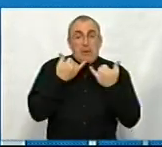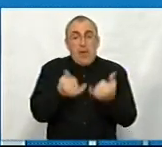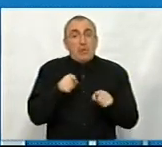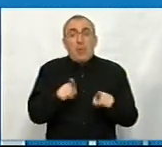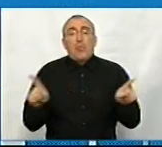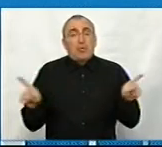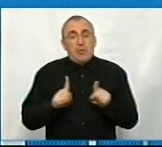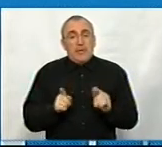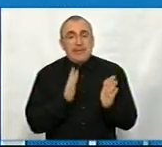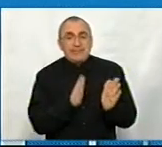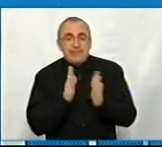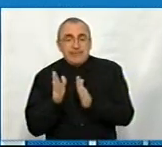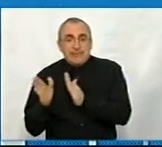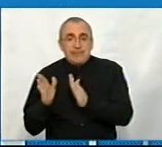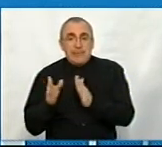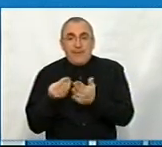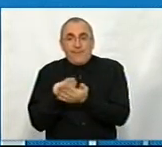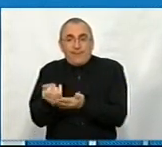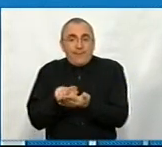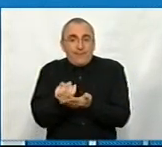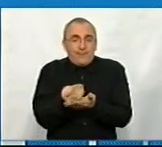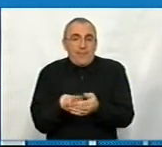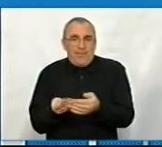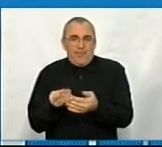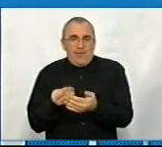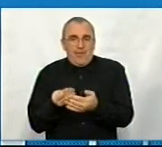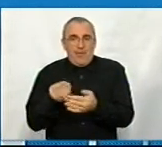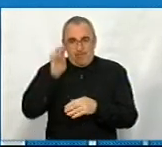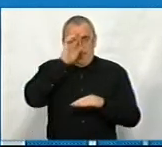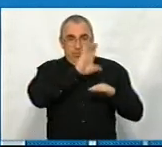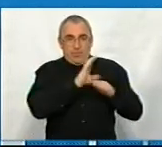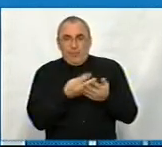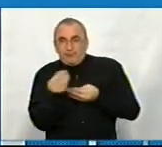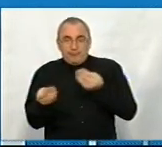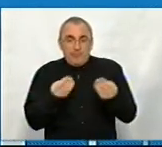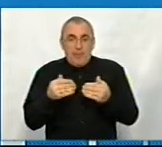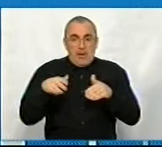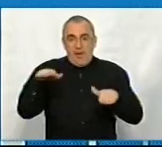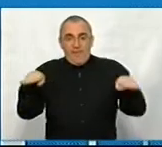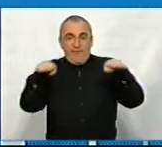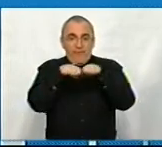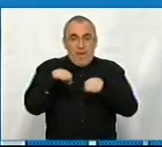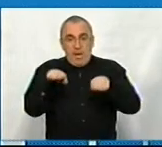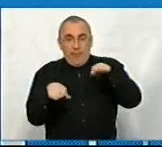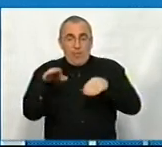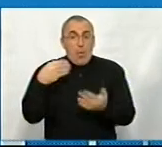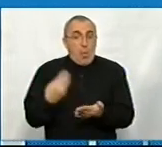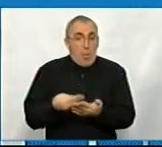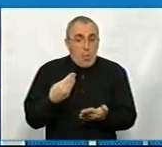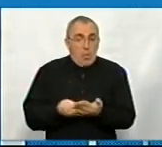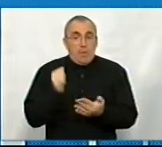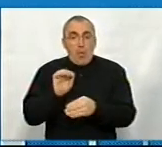систематизувати видатки, видаткову частину бюджету. І потім вивільнються кошти, і ми зможемо їх